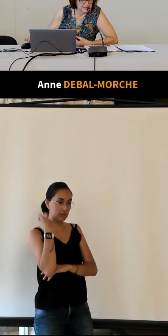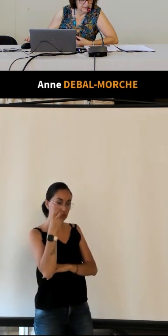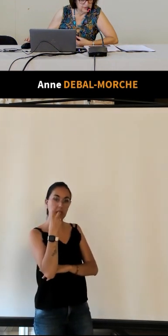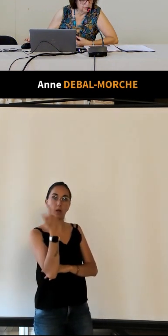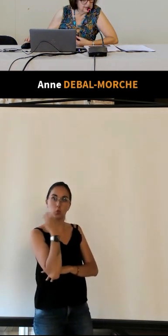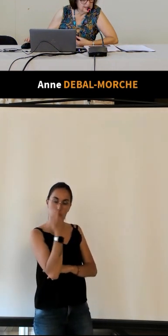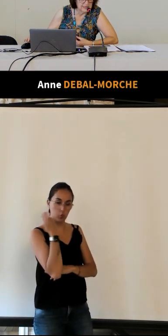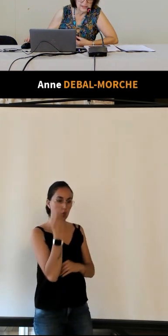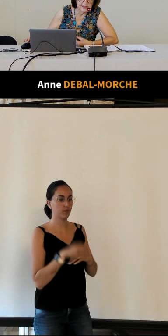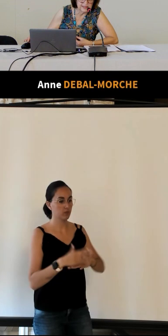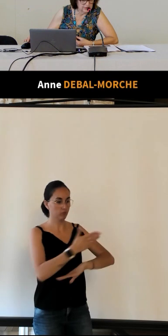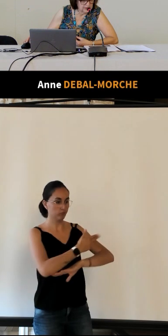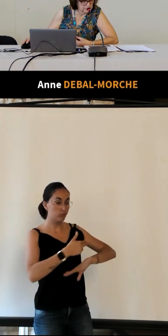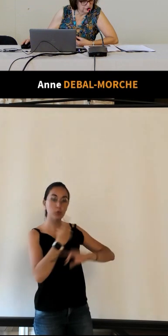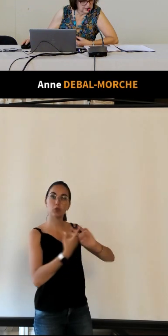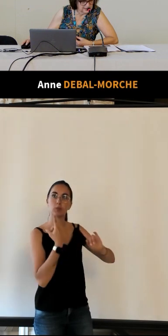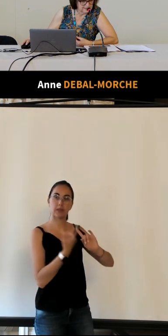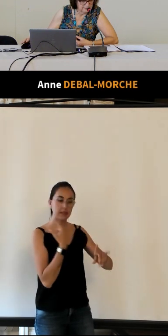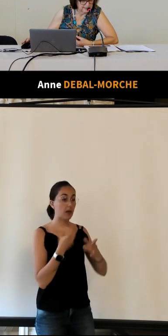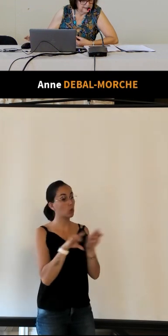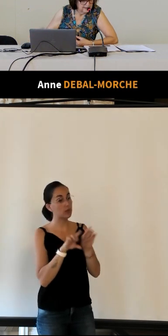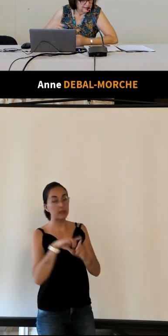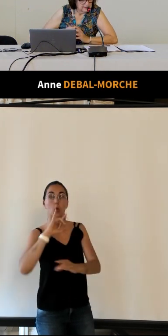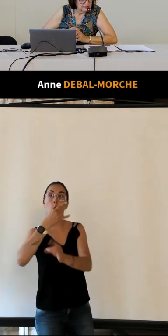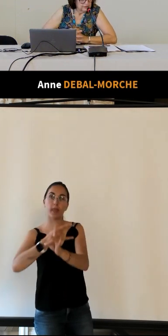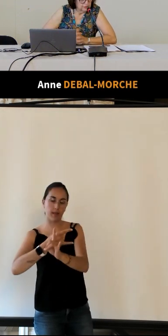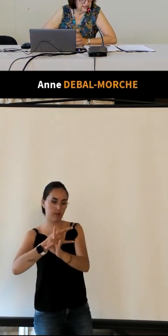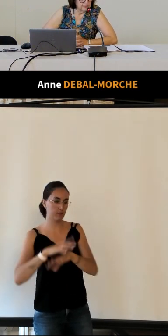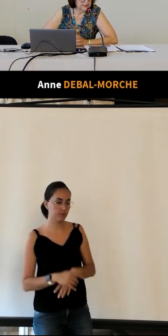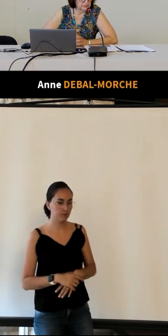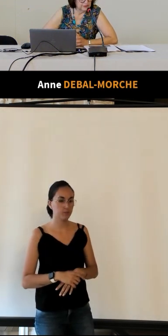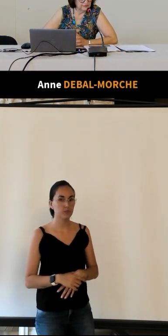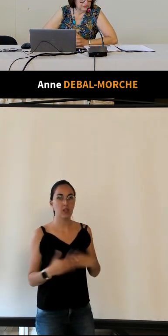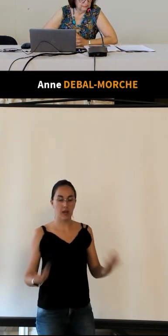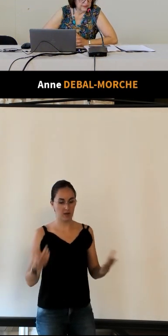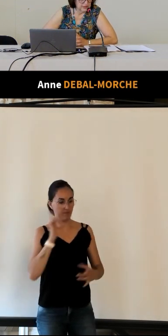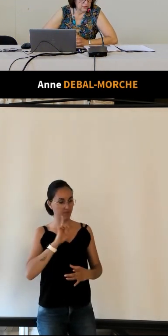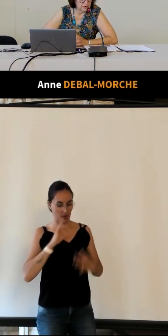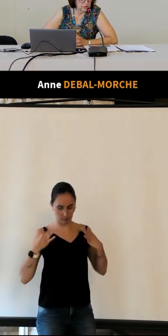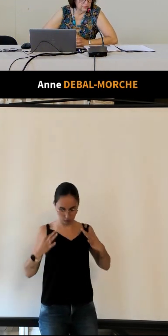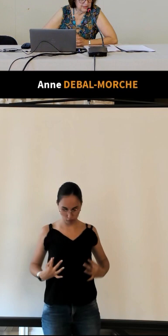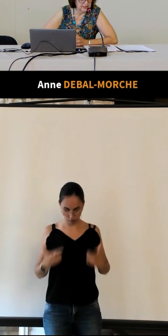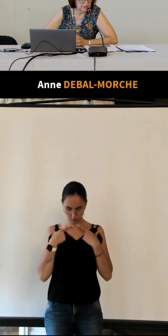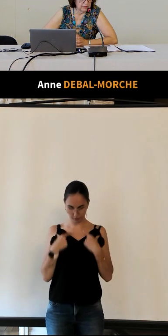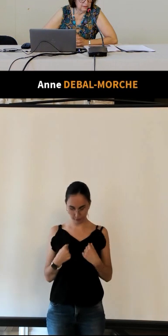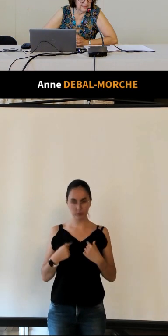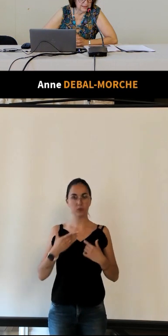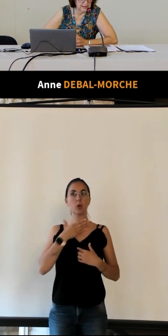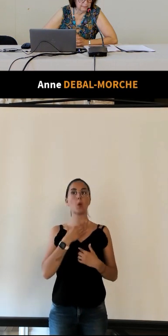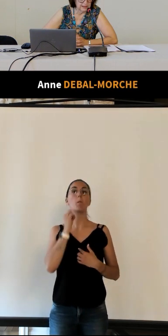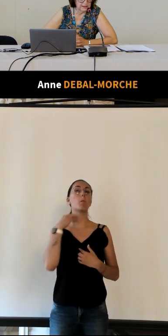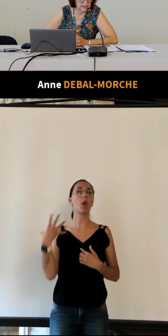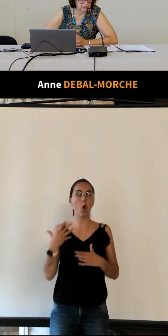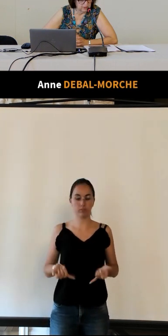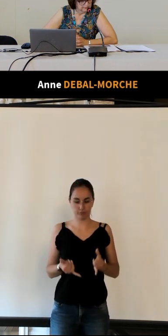garde de Tours bureau spécial service touristique et dans les grands hôtels donc elles portent un uniforme